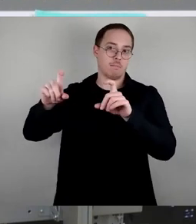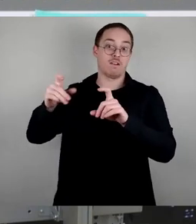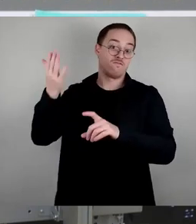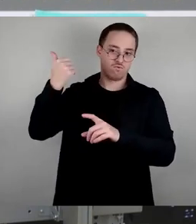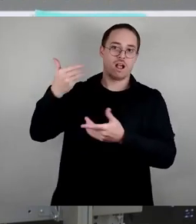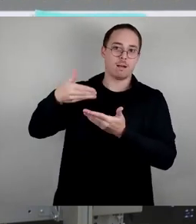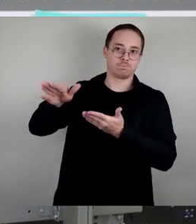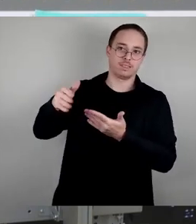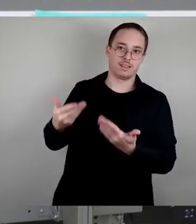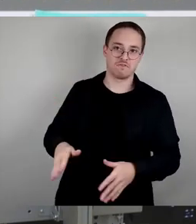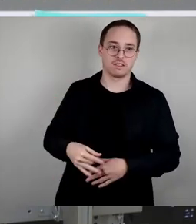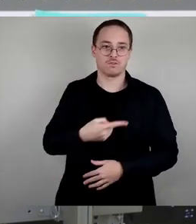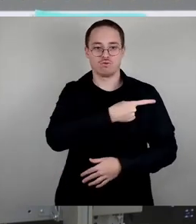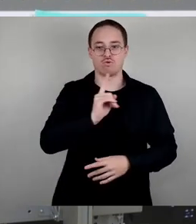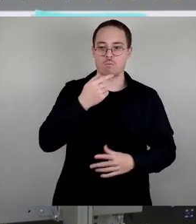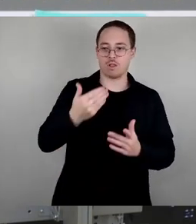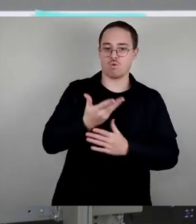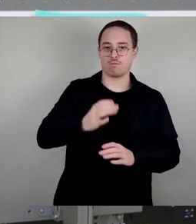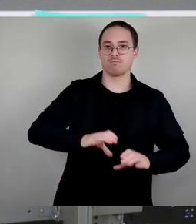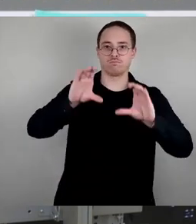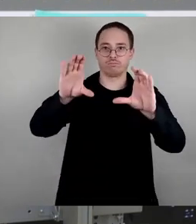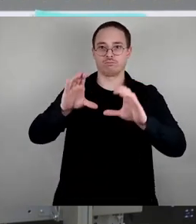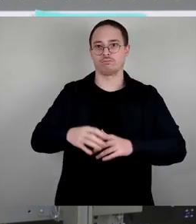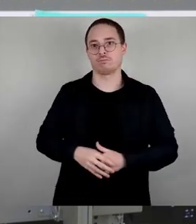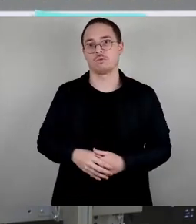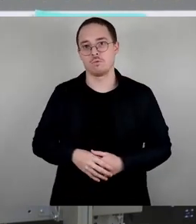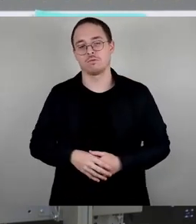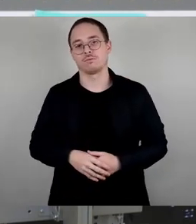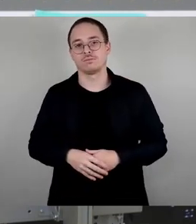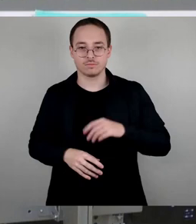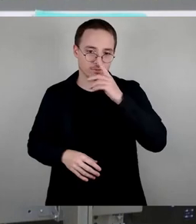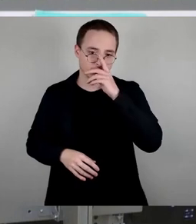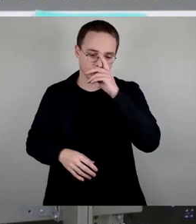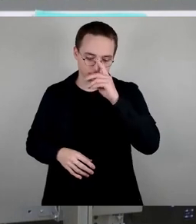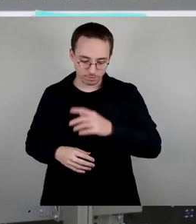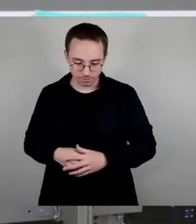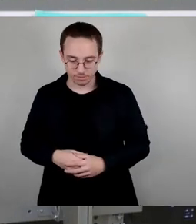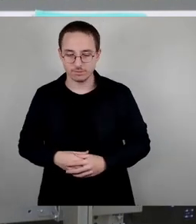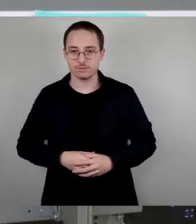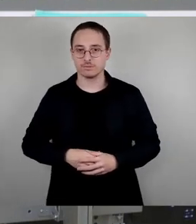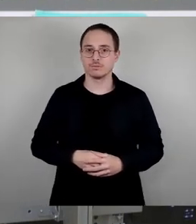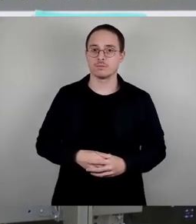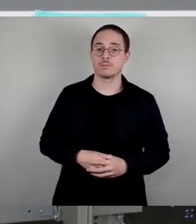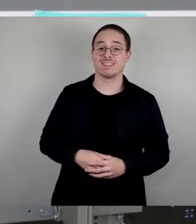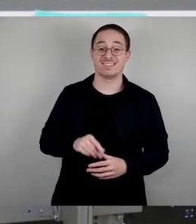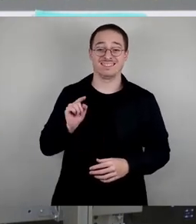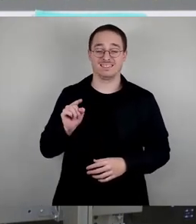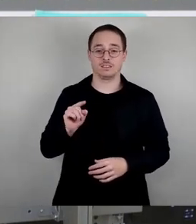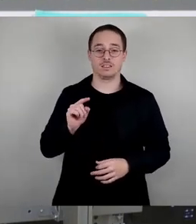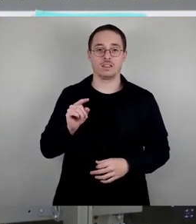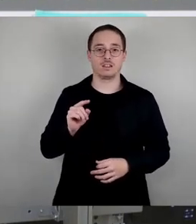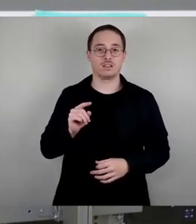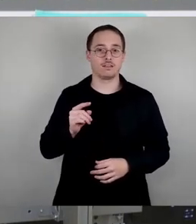Antrages zum Luftbad Stellung bezogen in Bezug auf Finanzierung und Weiterbetrieb. Hier hatte sich der zuständige Bürgermeister, der Herr